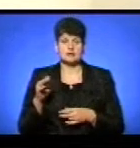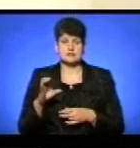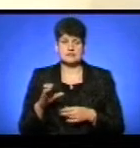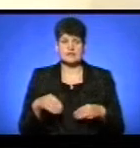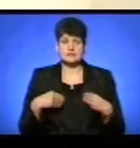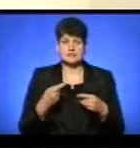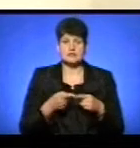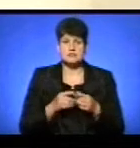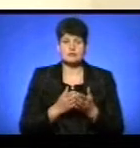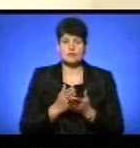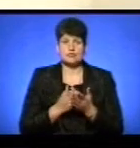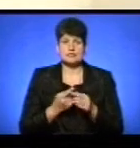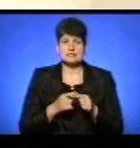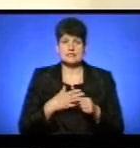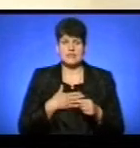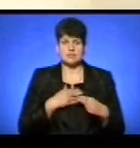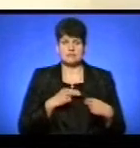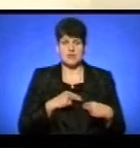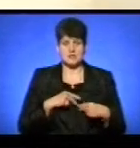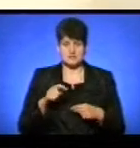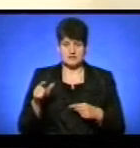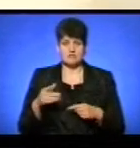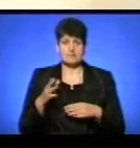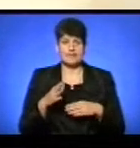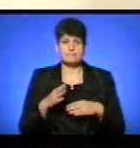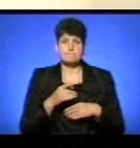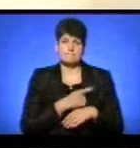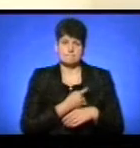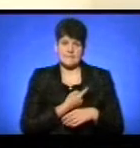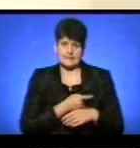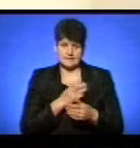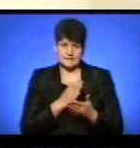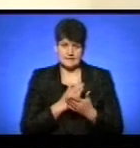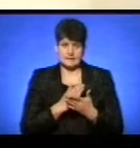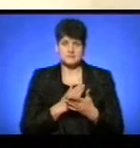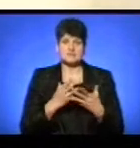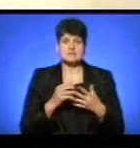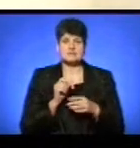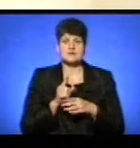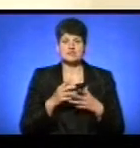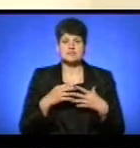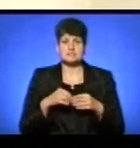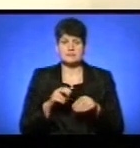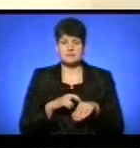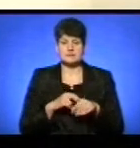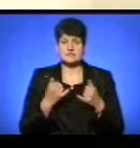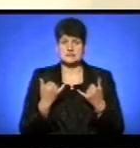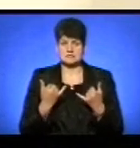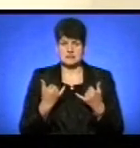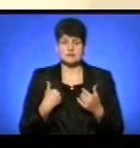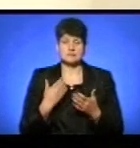надавати ці послуги – це наші працівники, вони всі за фахом медики, але за призначення сімейних лікарів. Ми зараз